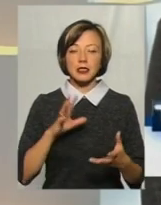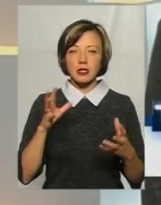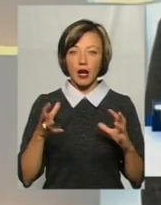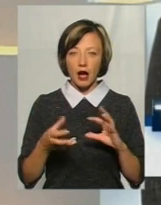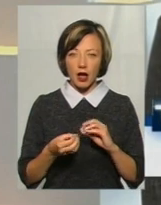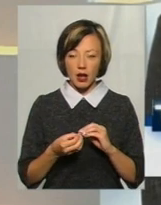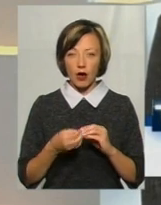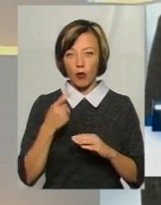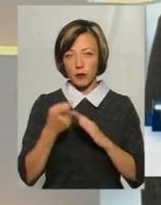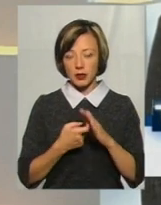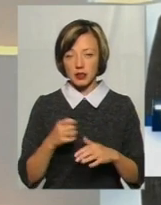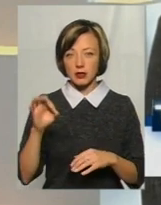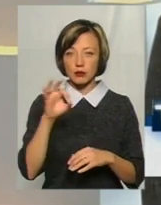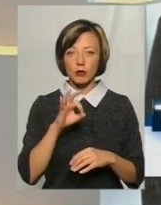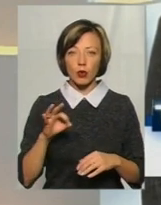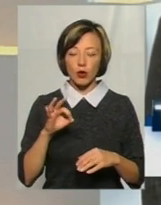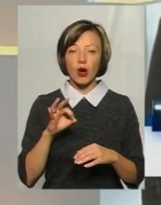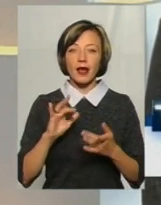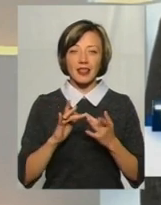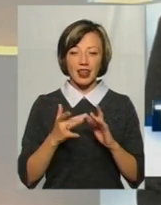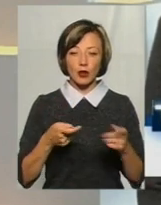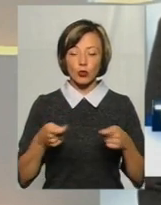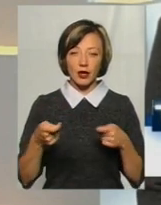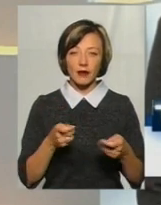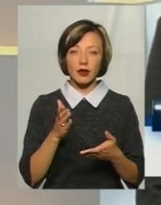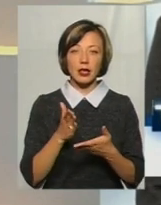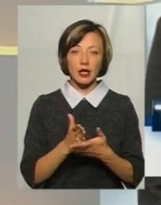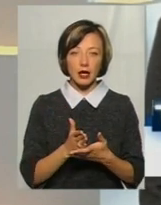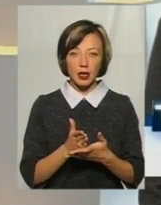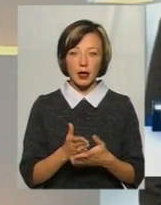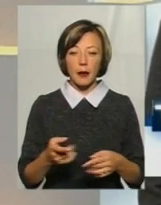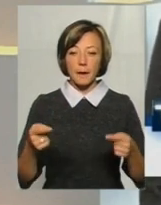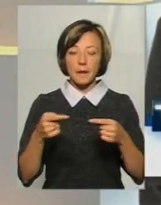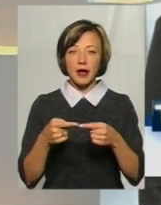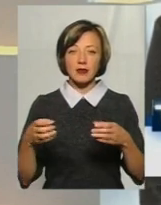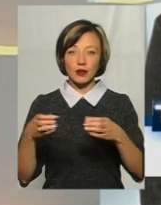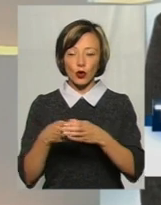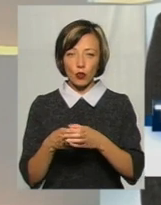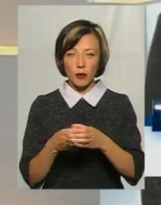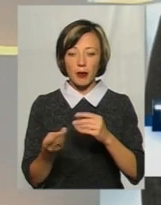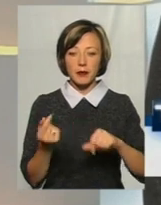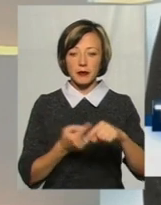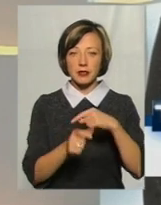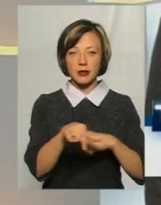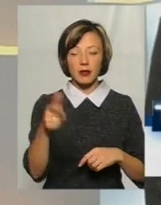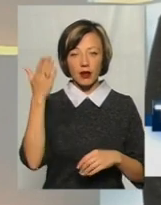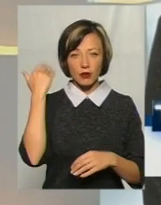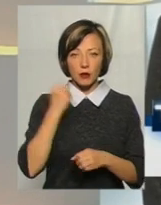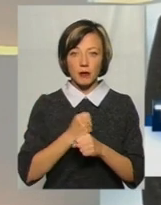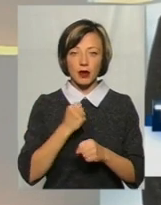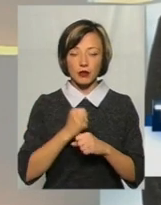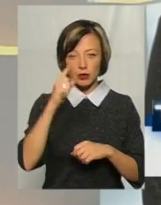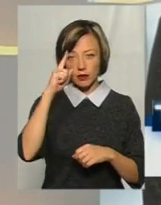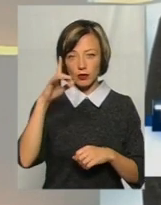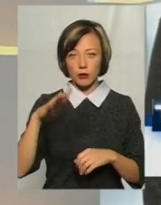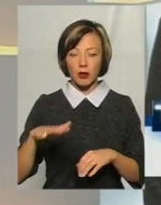-торгівлею. Є певний сектор підприємців, які давно працюють на відомих